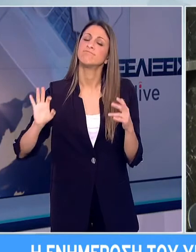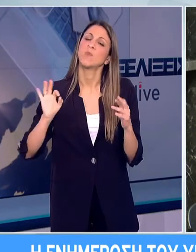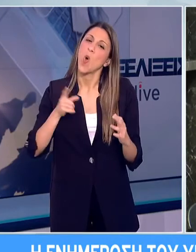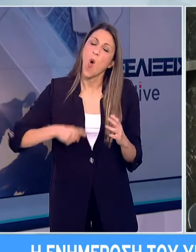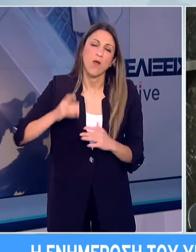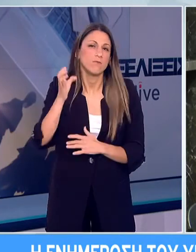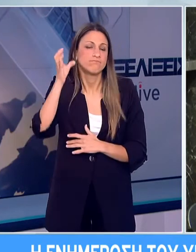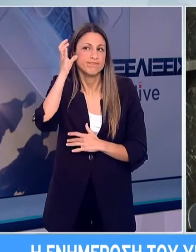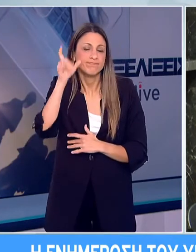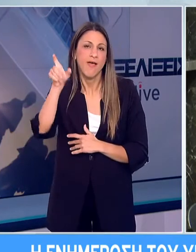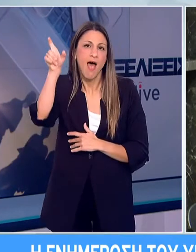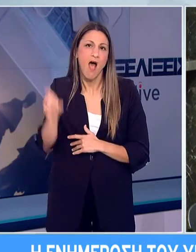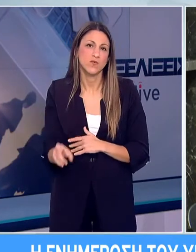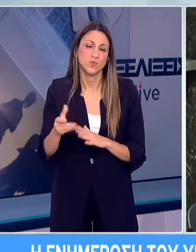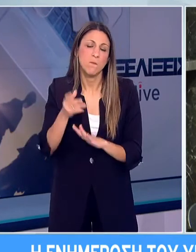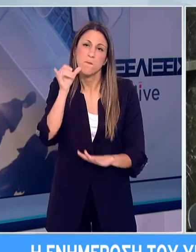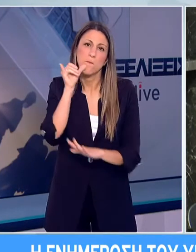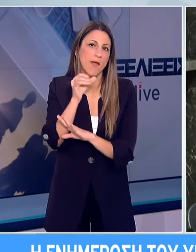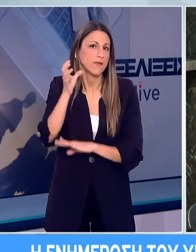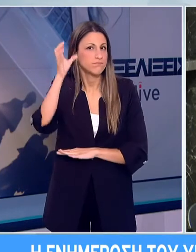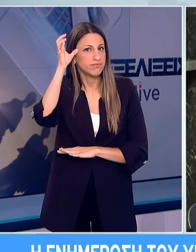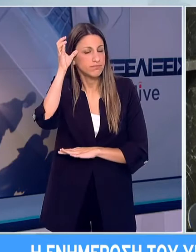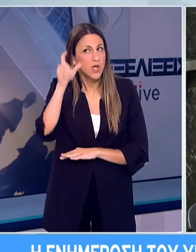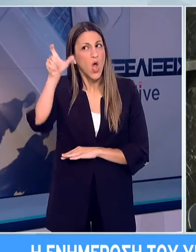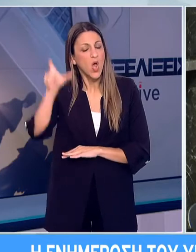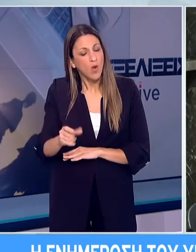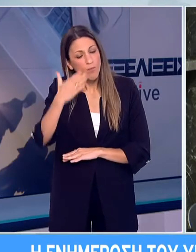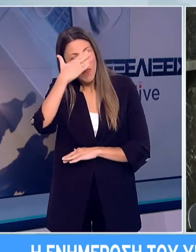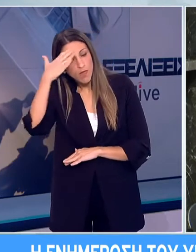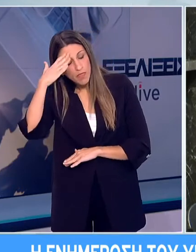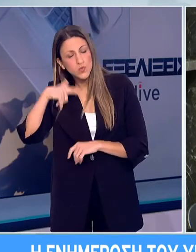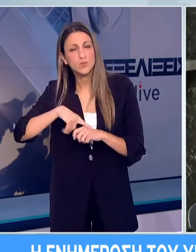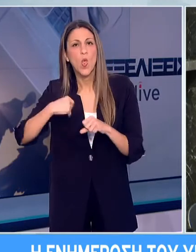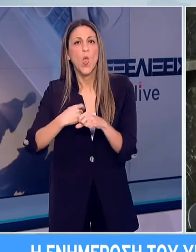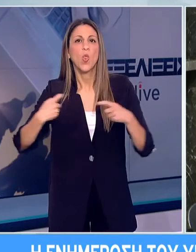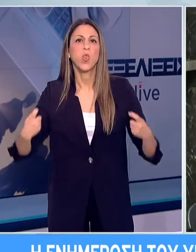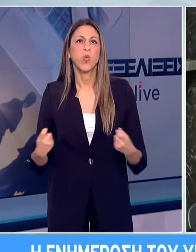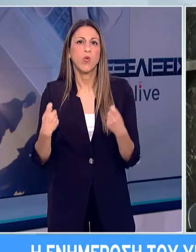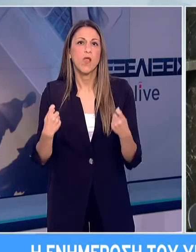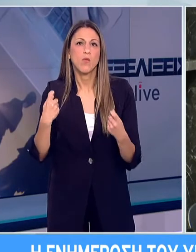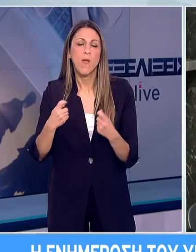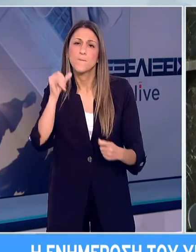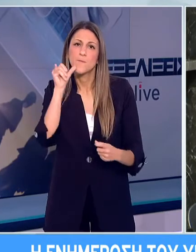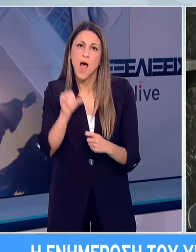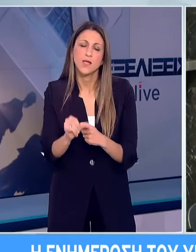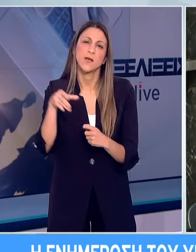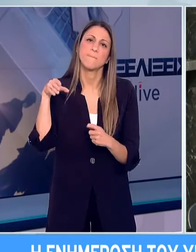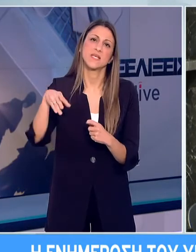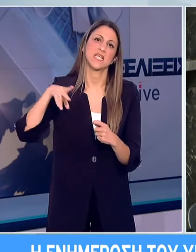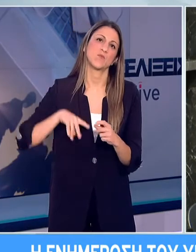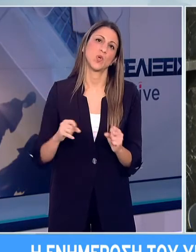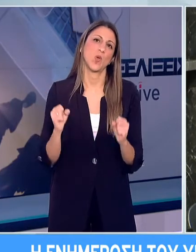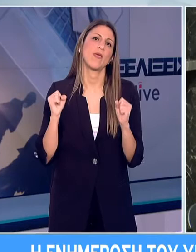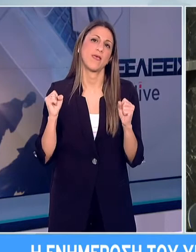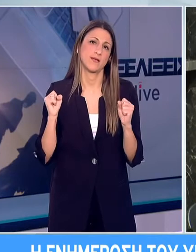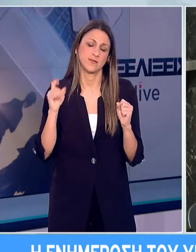υπηρετώντας με πίστη και με υπευθυνότητα το Υπουργείο Υγείας και αφήνοντας το αποτύπωμά του